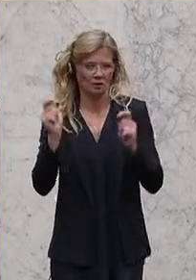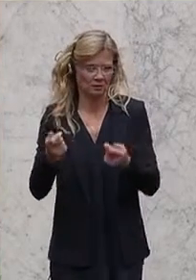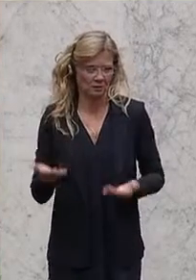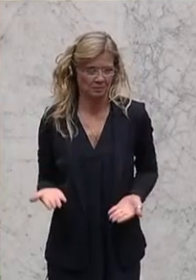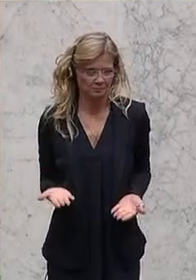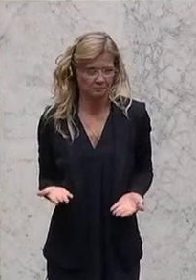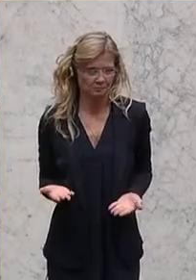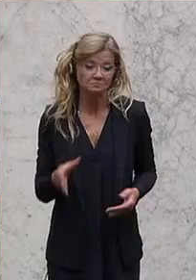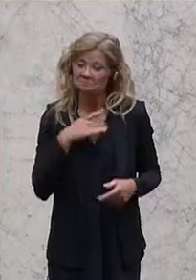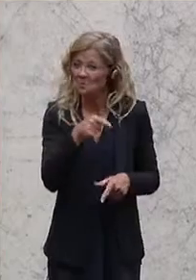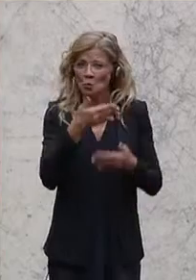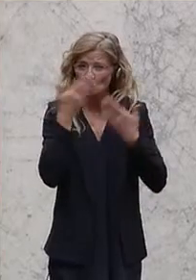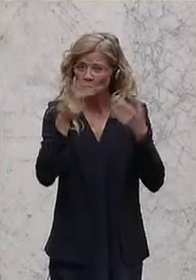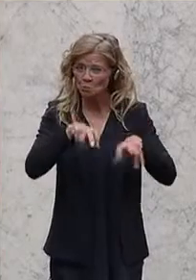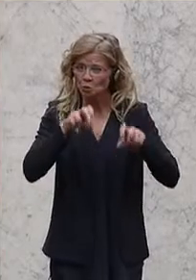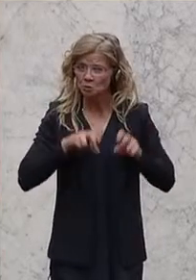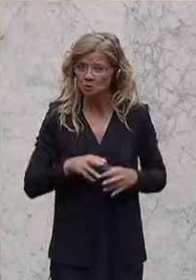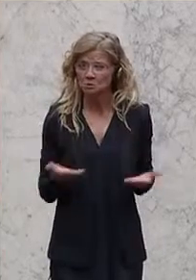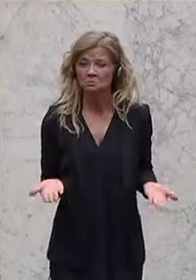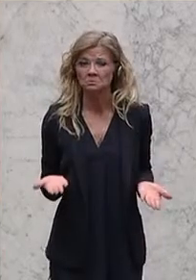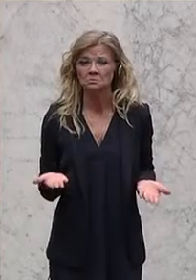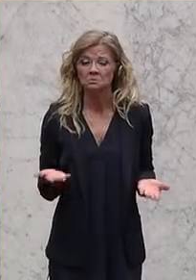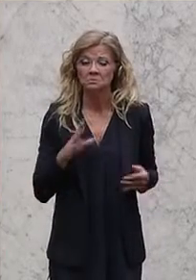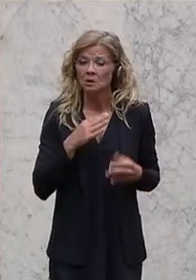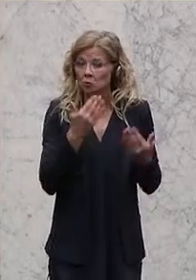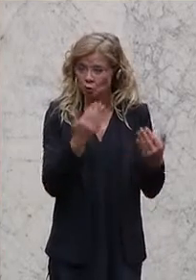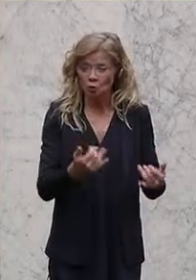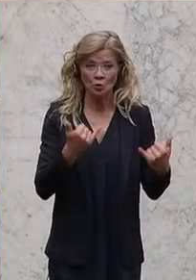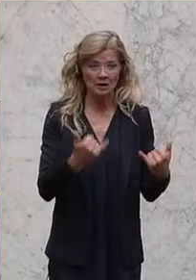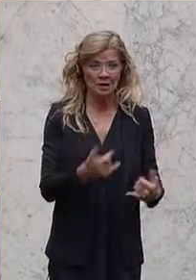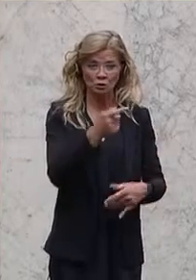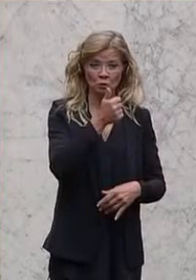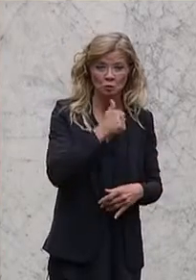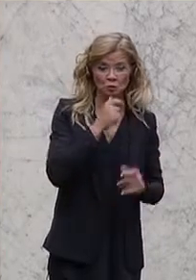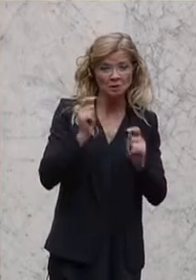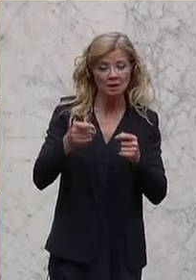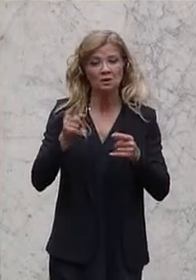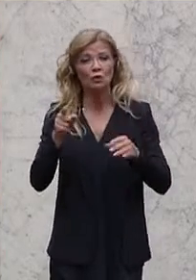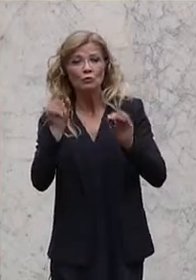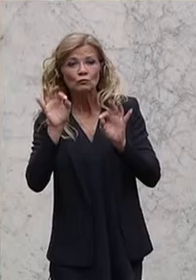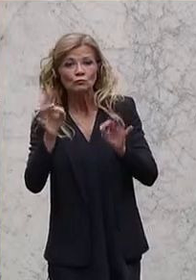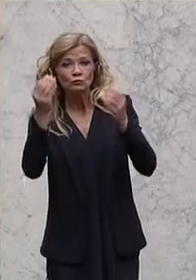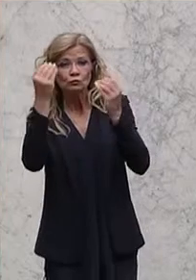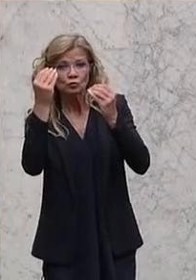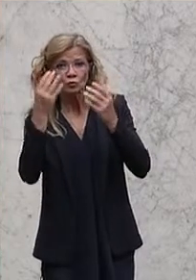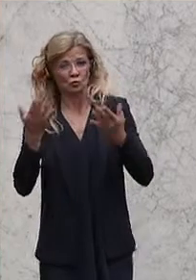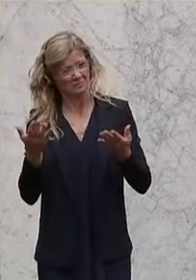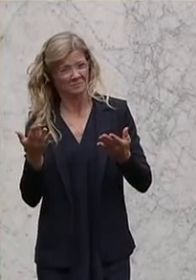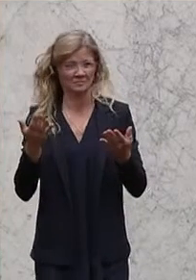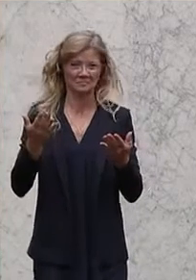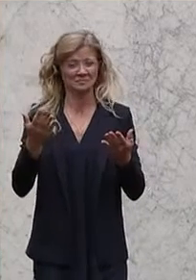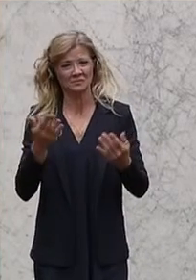nicht berücksichtigt. Und hier dieser Antrag, dass man jetzt hier eine Schulung macht, meine Damen und Herren, ich